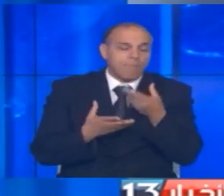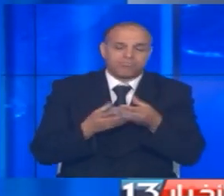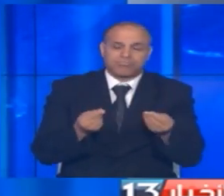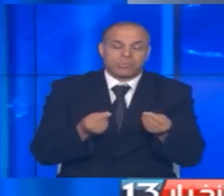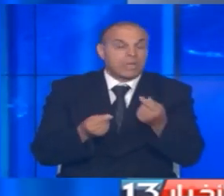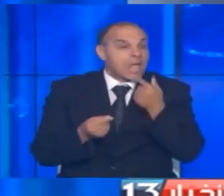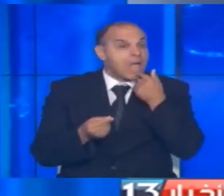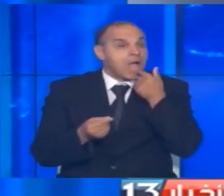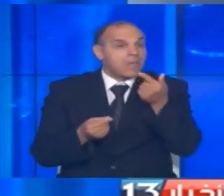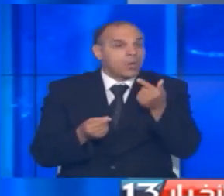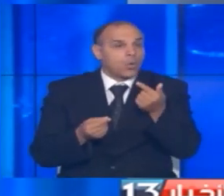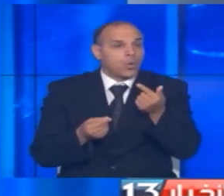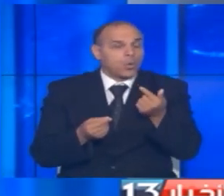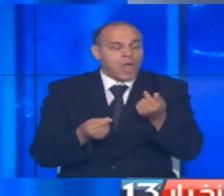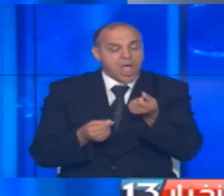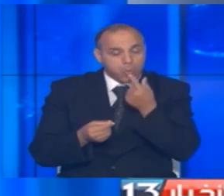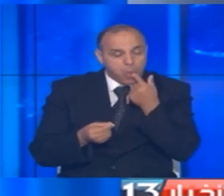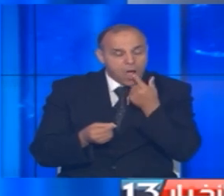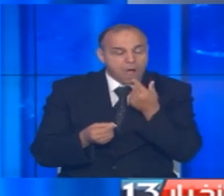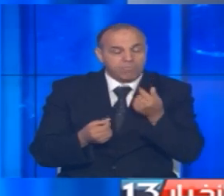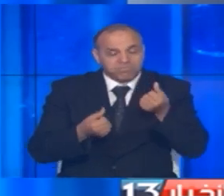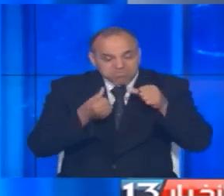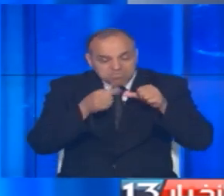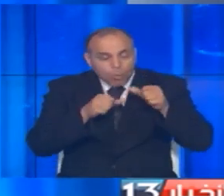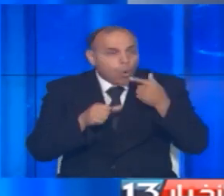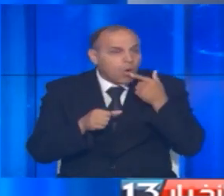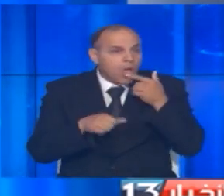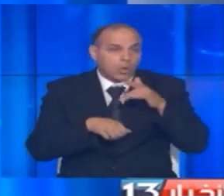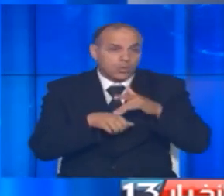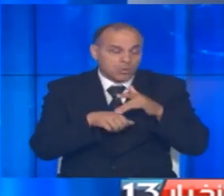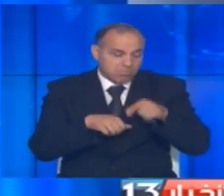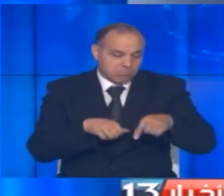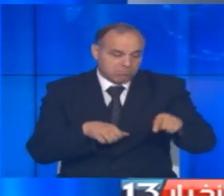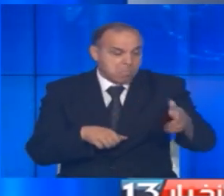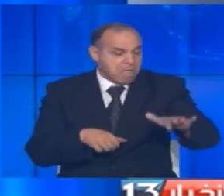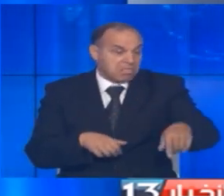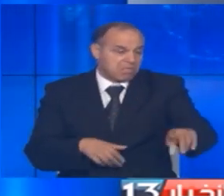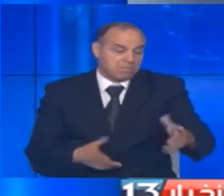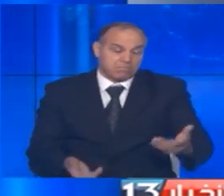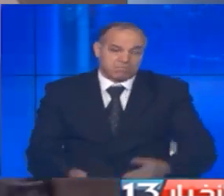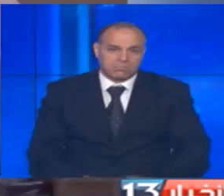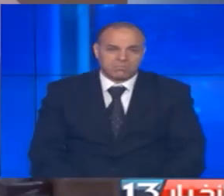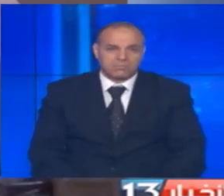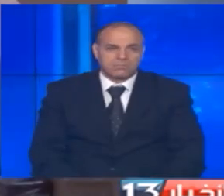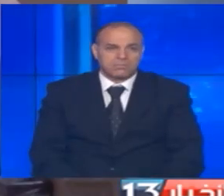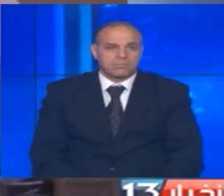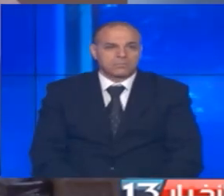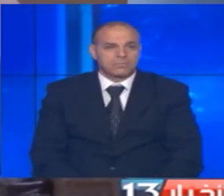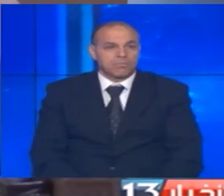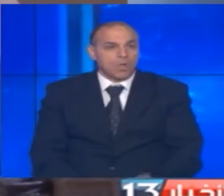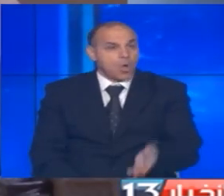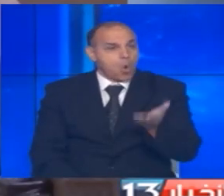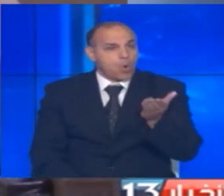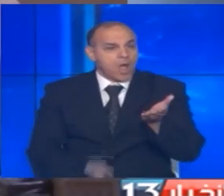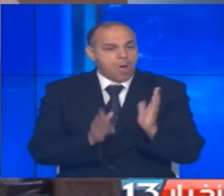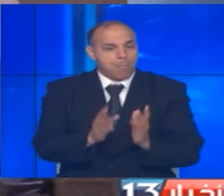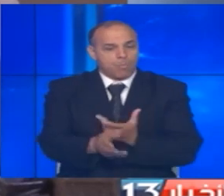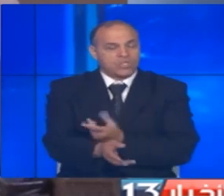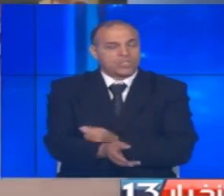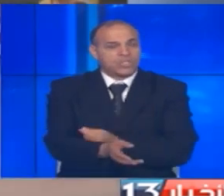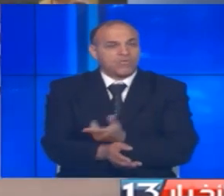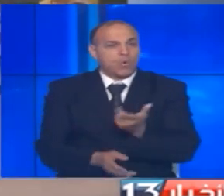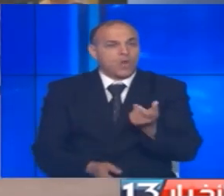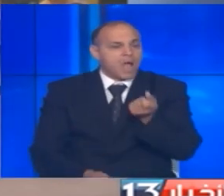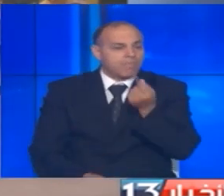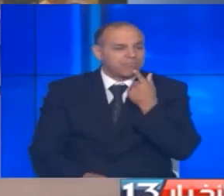ما يحول دون تلقيهم العلاج الكيميائي ويهدد حياتهم هنا في مستشفى الرانتيسي